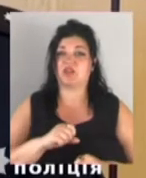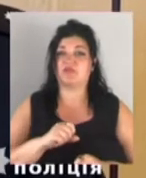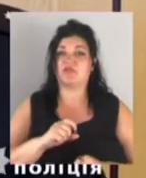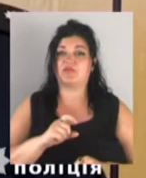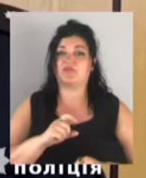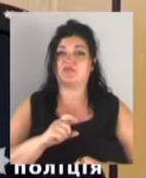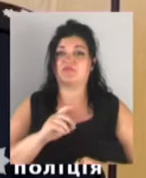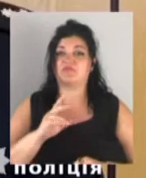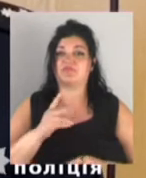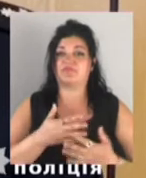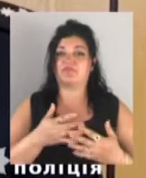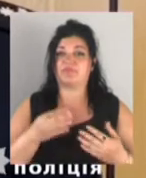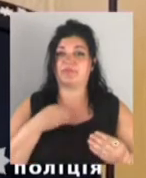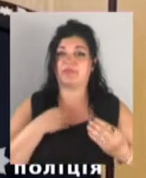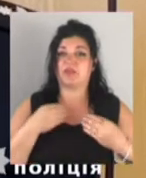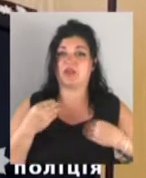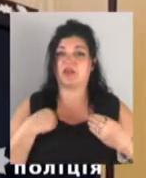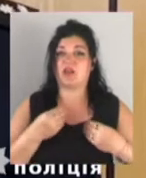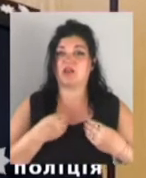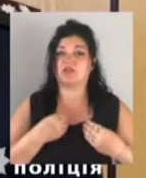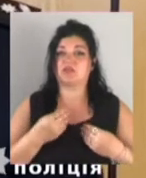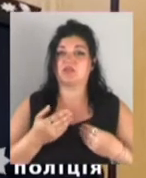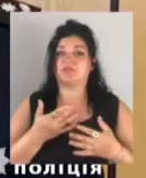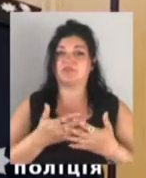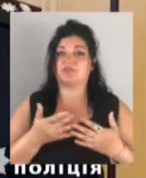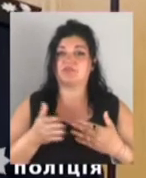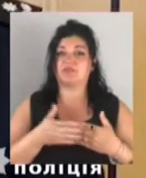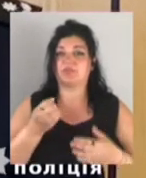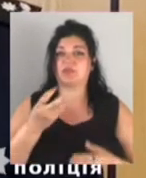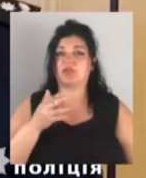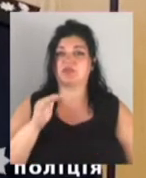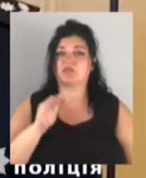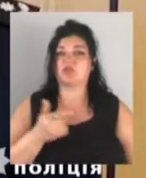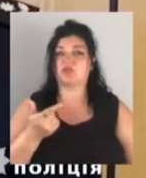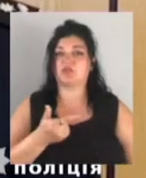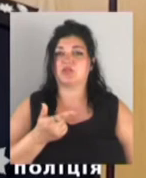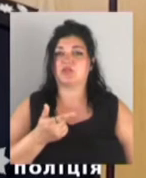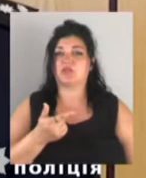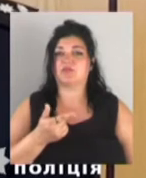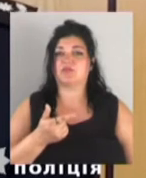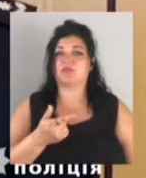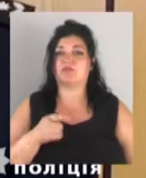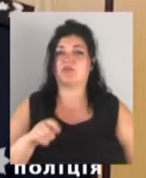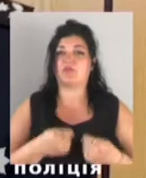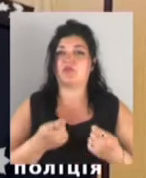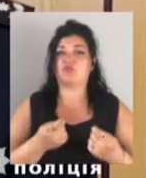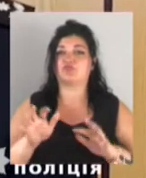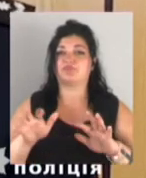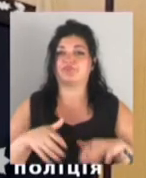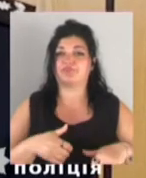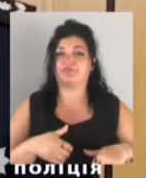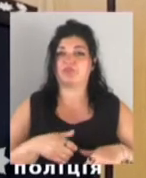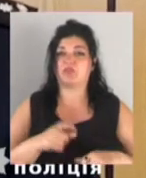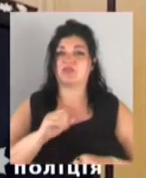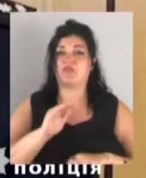каштовні прекрасні на суму близько 15 тисяч гривень. Церковні речі поліцейського пропорушника вилучили. А за фактом